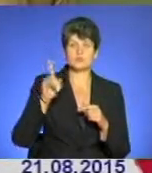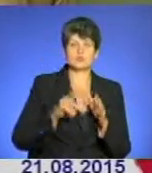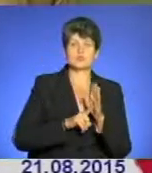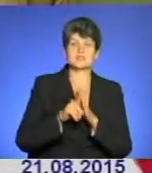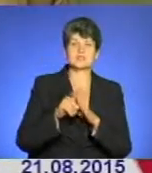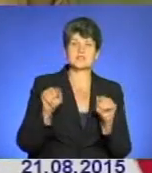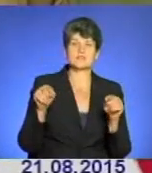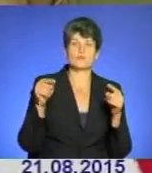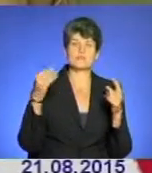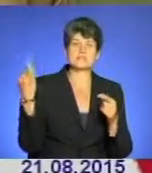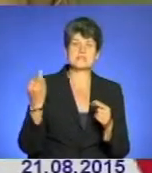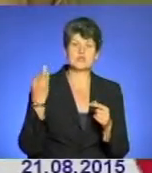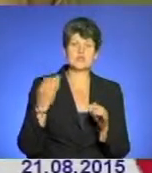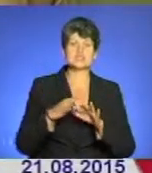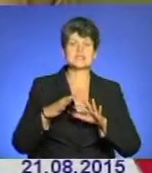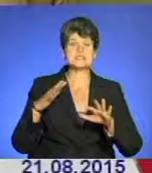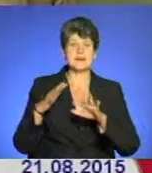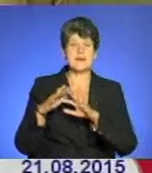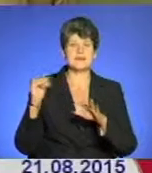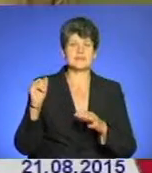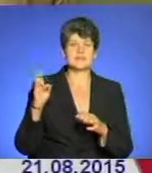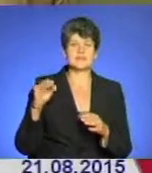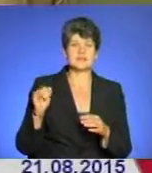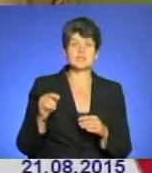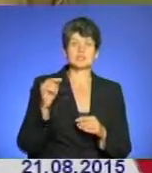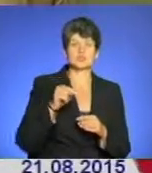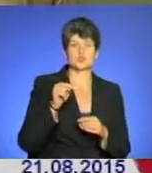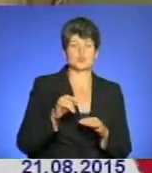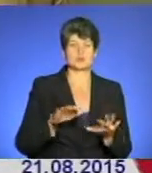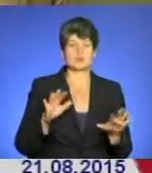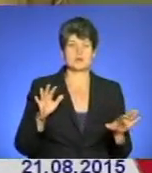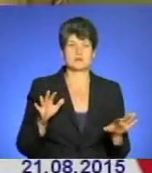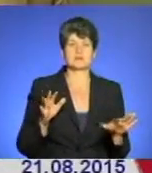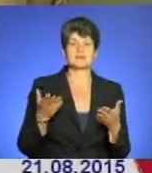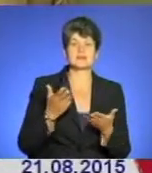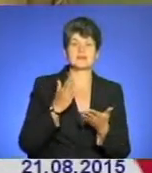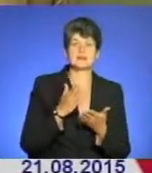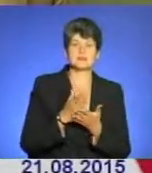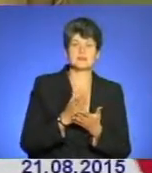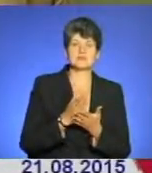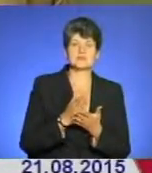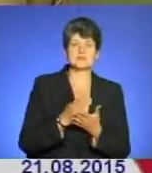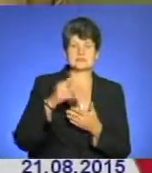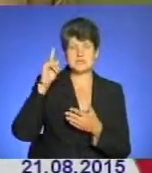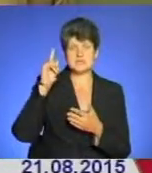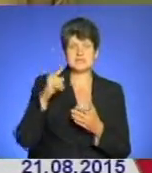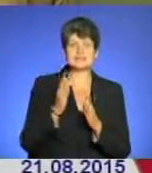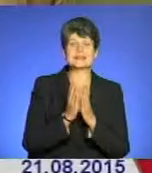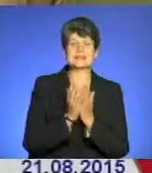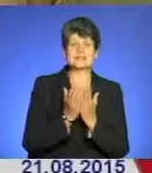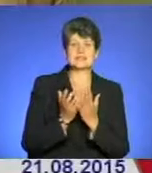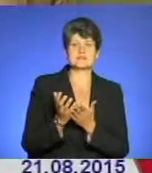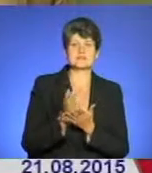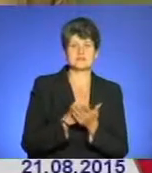історичних залів, інтер'єрів саме з цього залу, де знаходилася знаменита книгозбірня